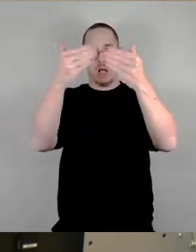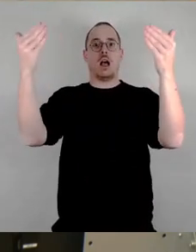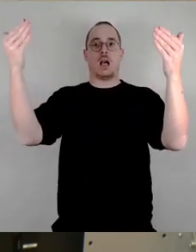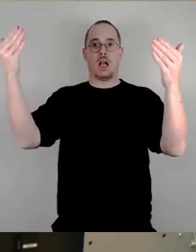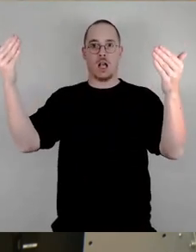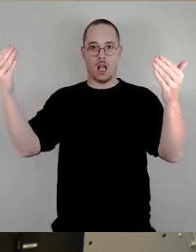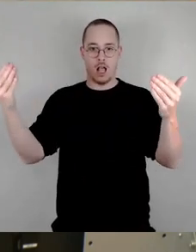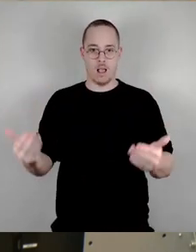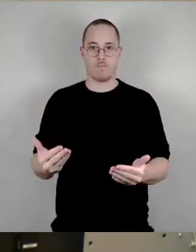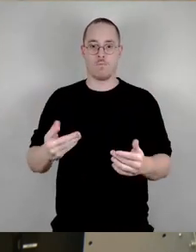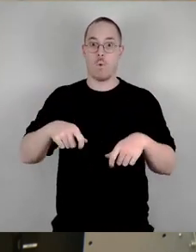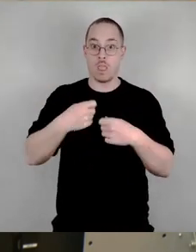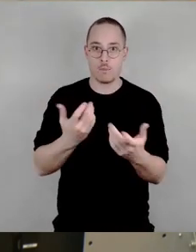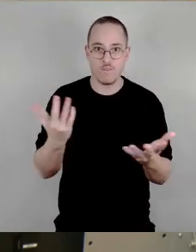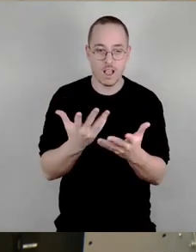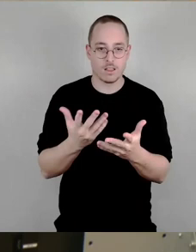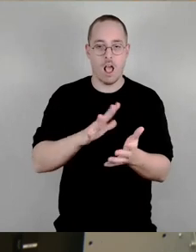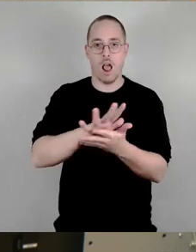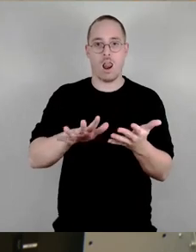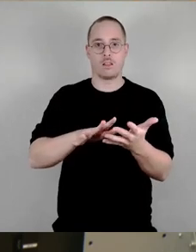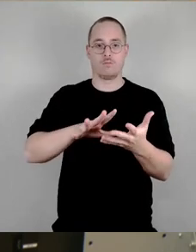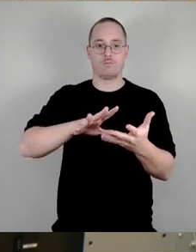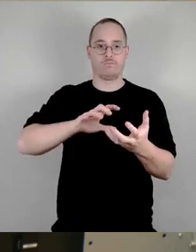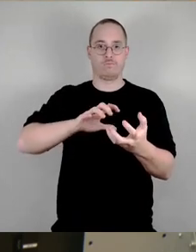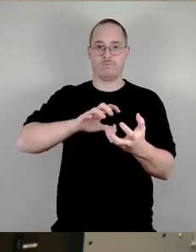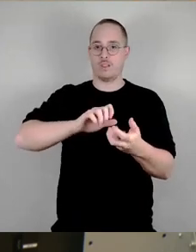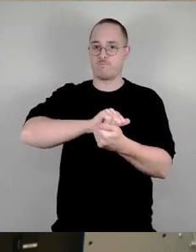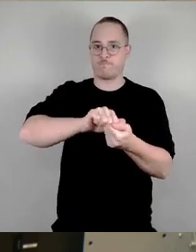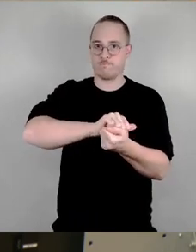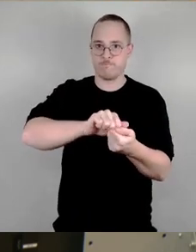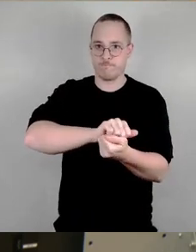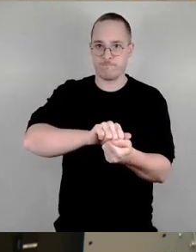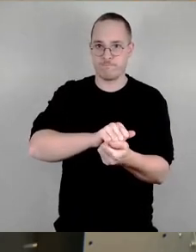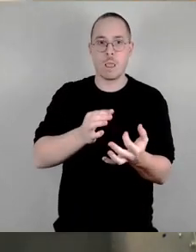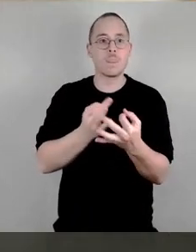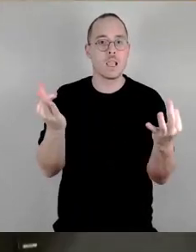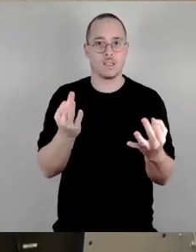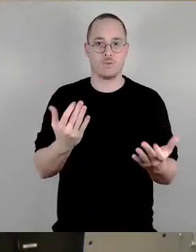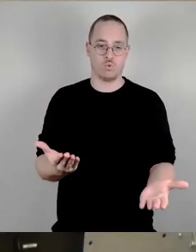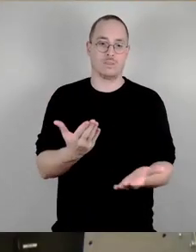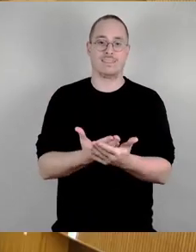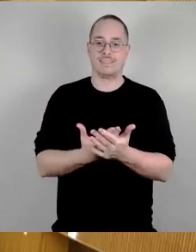Frage, dass wir zusammenarbeiten Die Bedingungen verbessern Und damit die Stadt schöner machen Vielen Dank